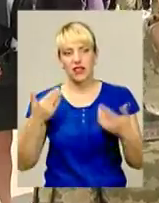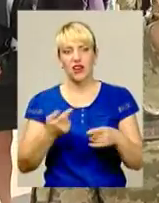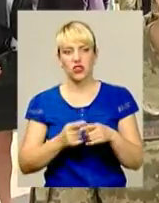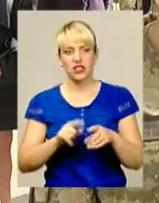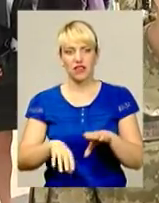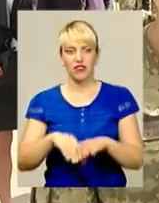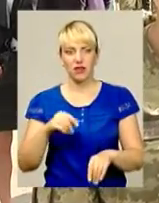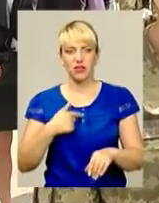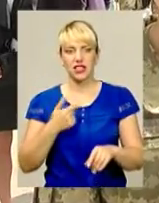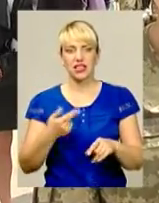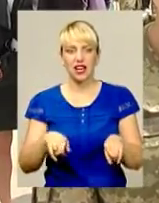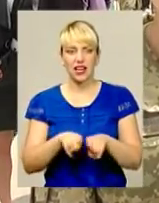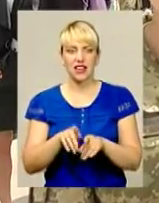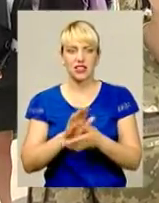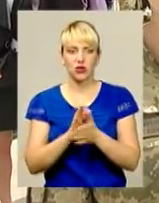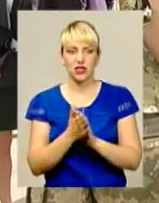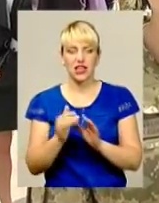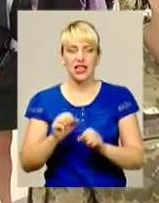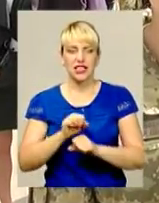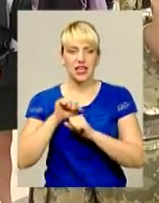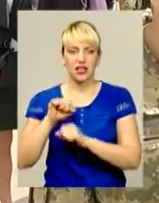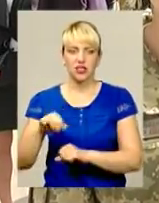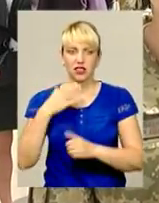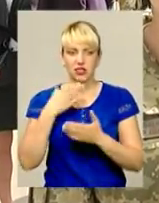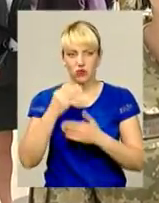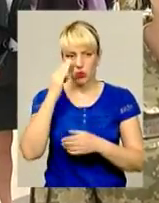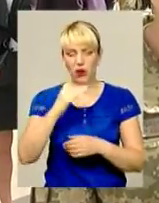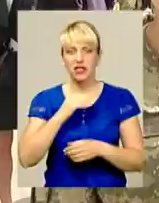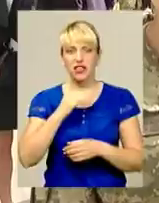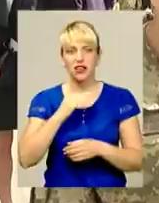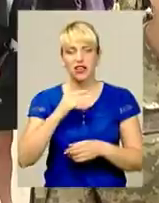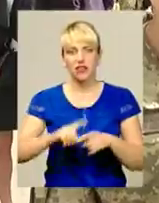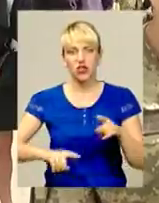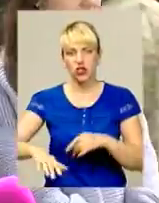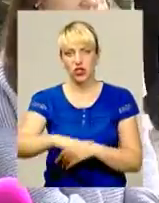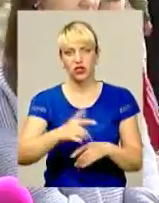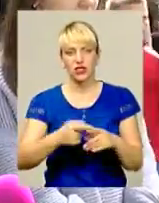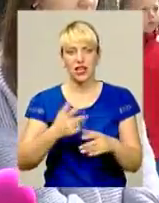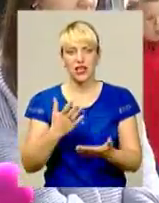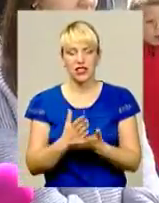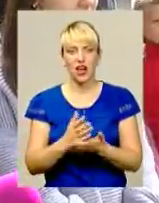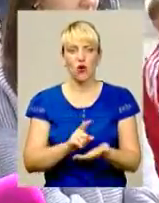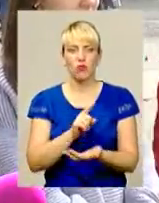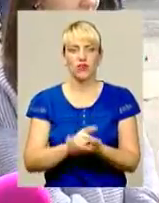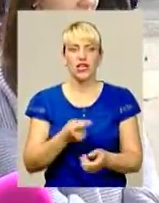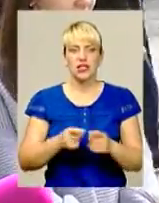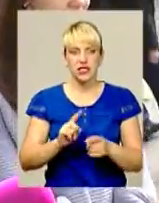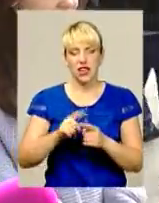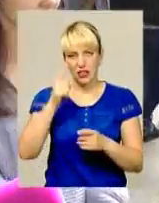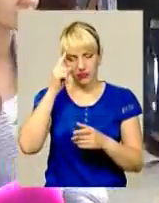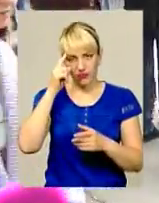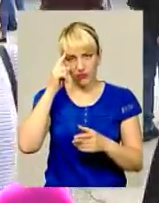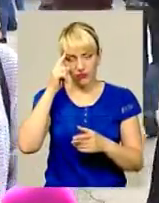ситуація і захищати свої батьківщини цією священним обов'язком. Це свідомий вибір моєї дитини.